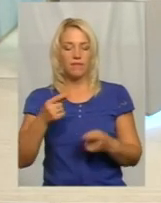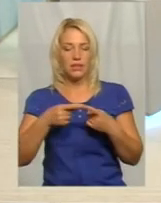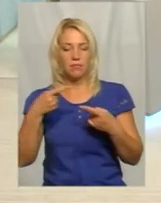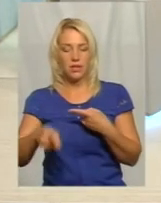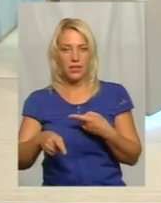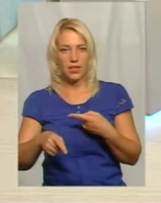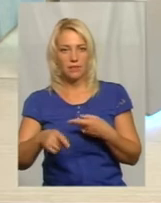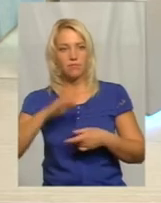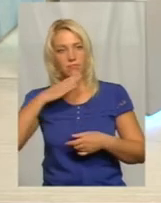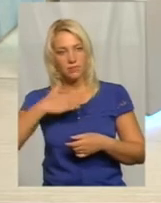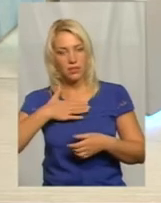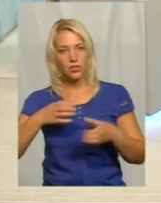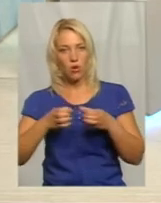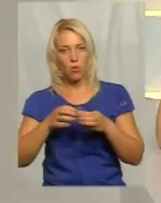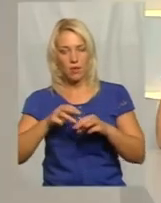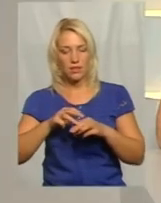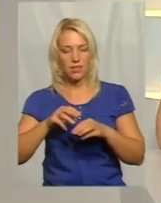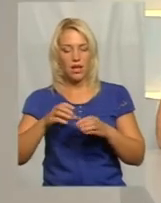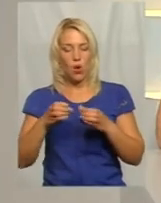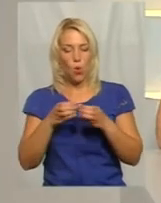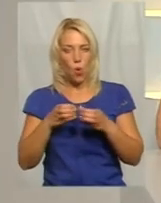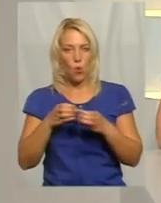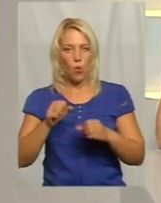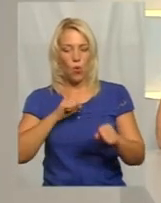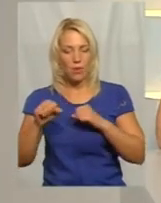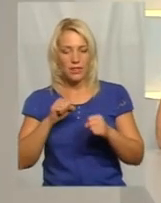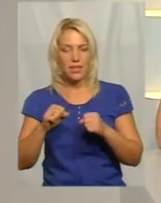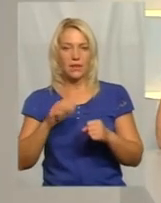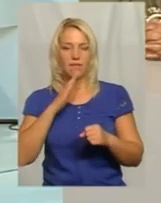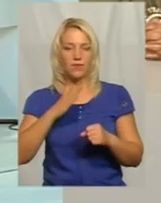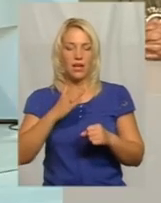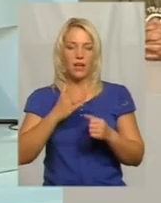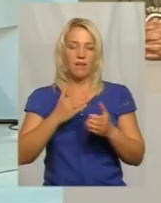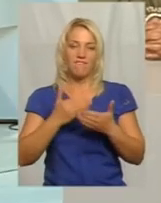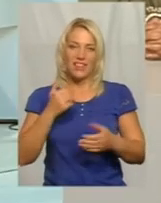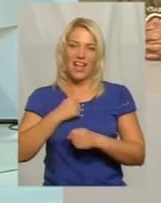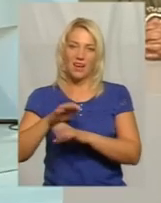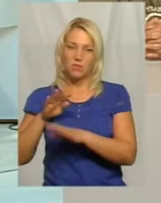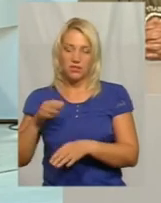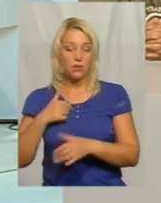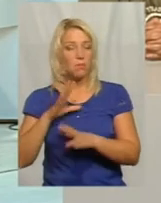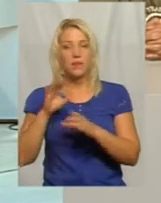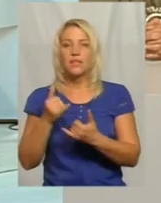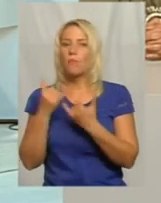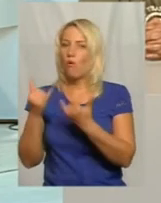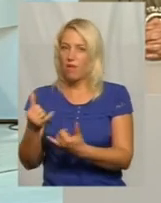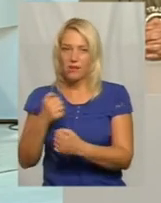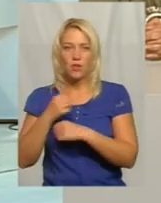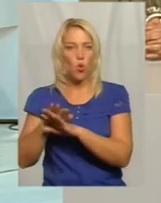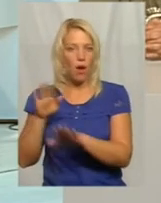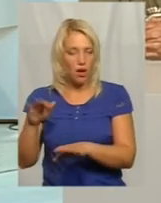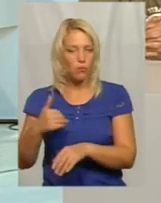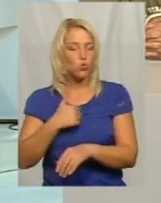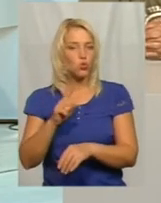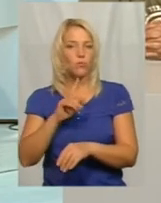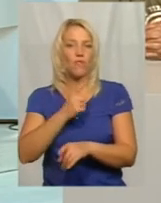Відміна наших командирів, наших комбатів від армійських, при всій повазі, дуже люблю нашу армію, хочу, щоб вона була найсильною в